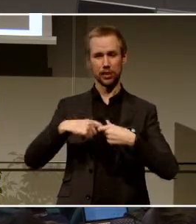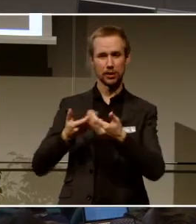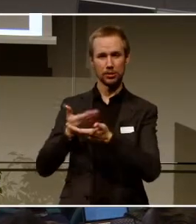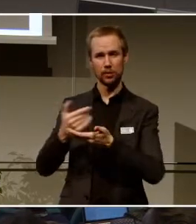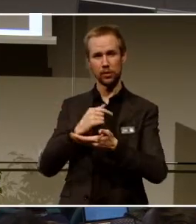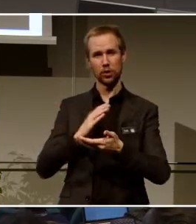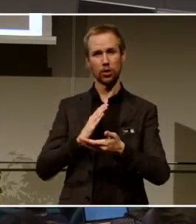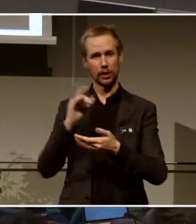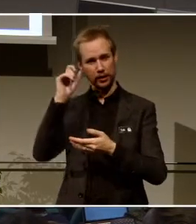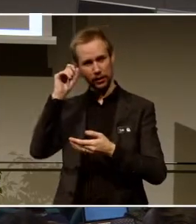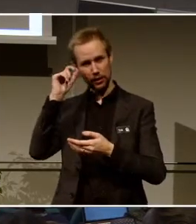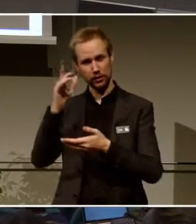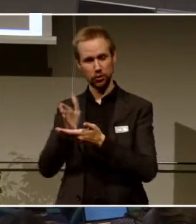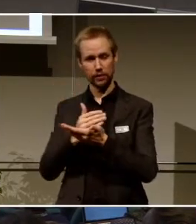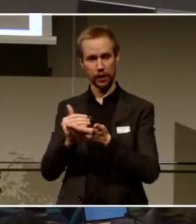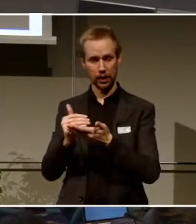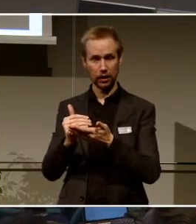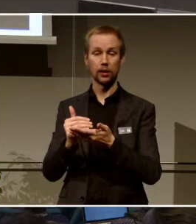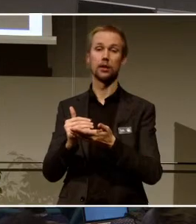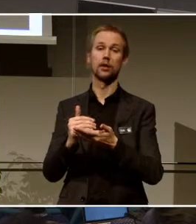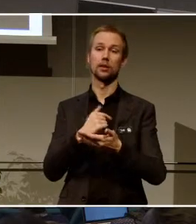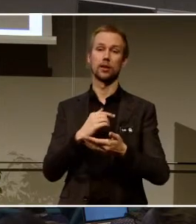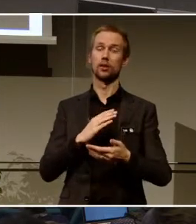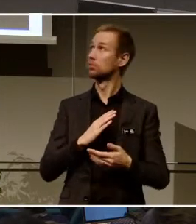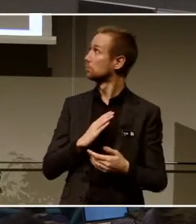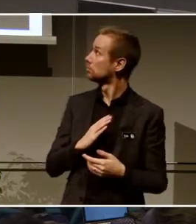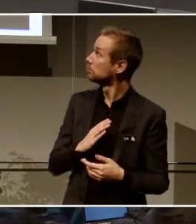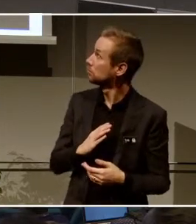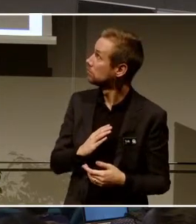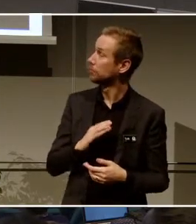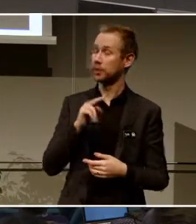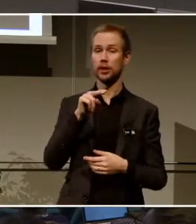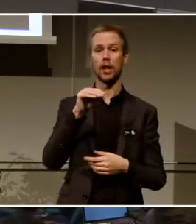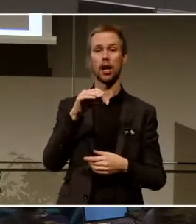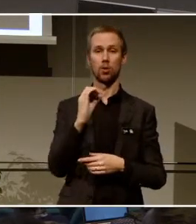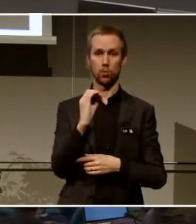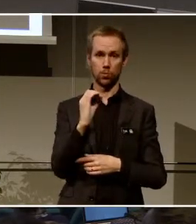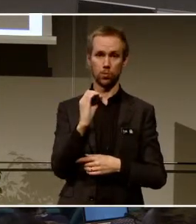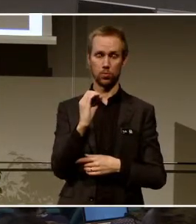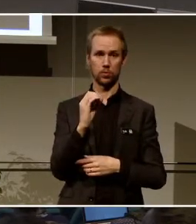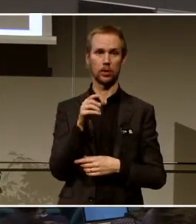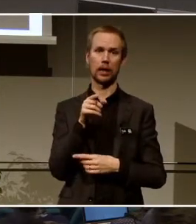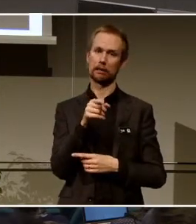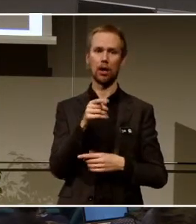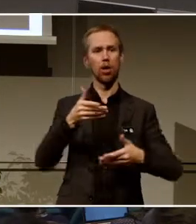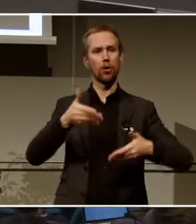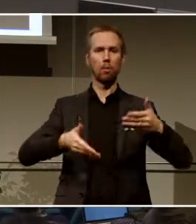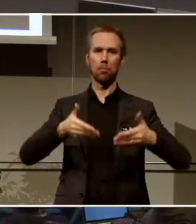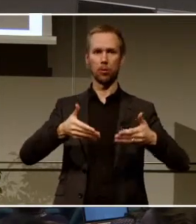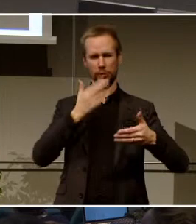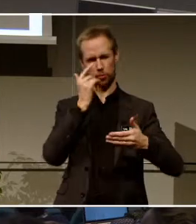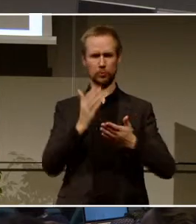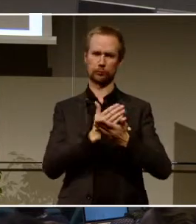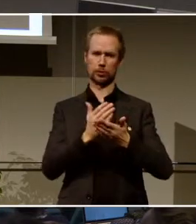digitaliseringsavdelningen. Vi har till exempel Nao som är en humanoid robot som är ungefär en